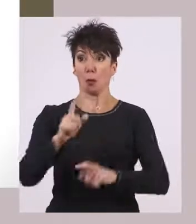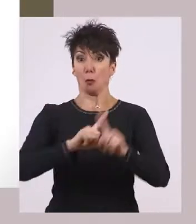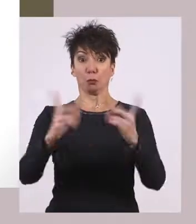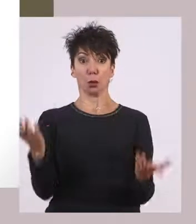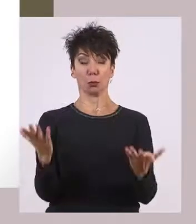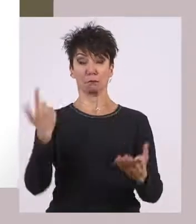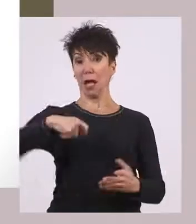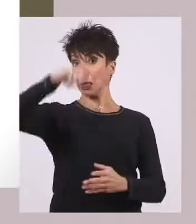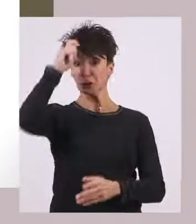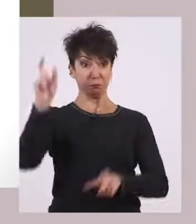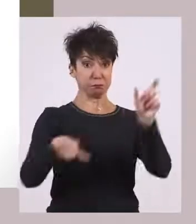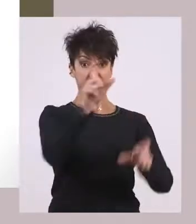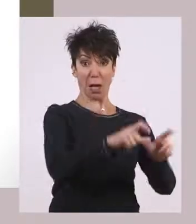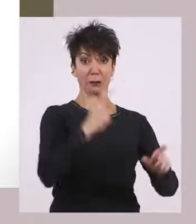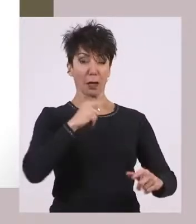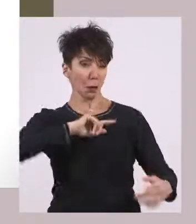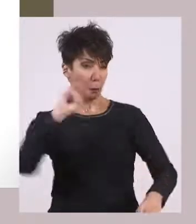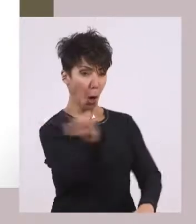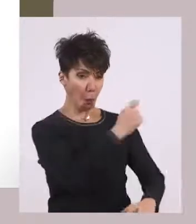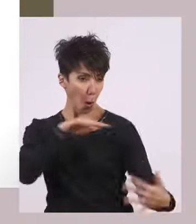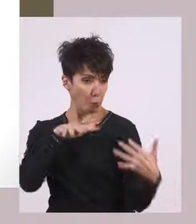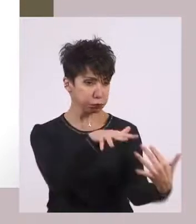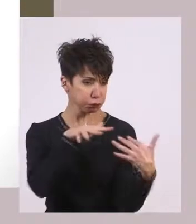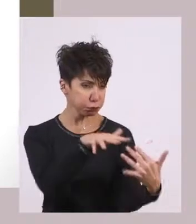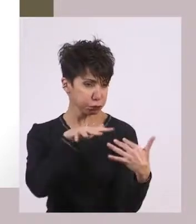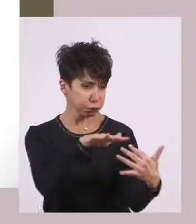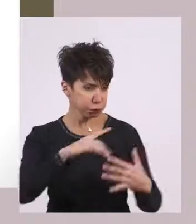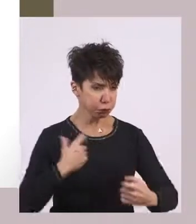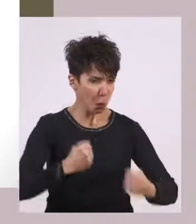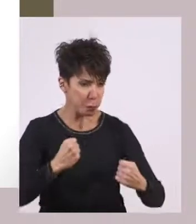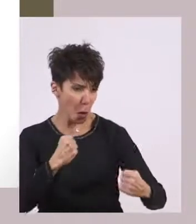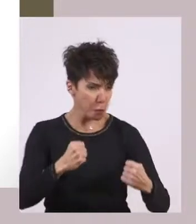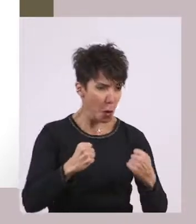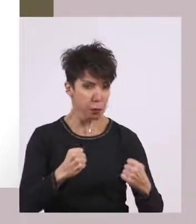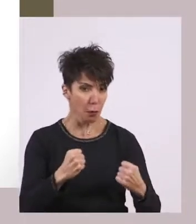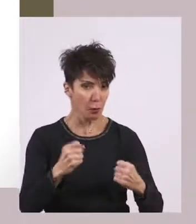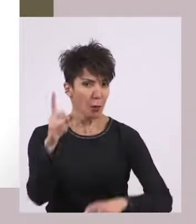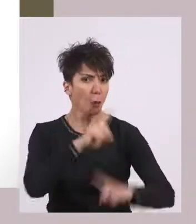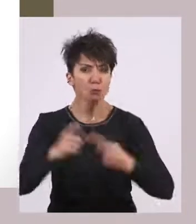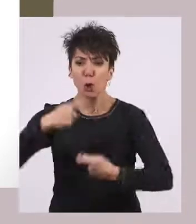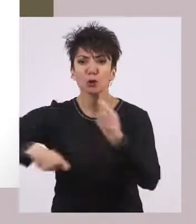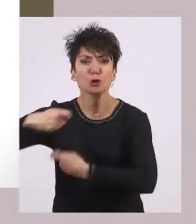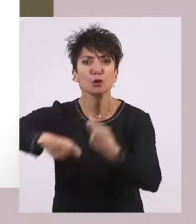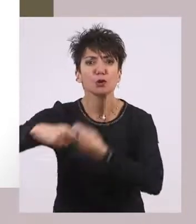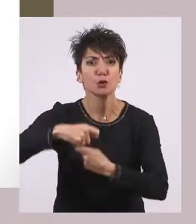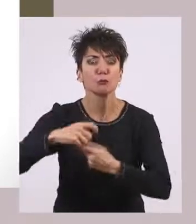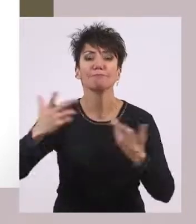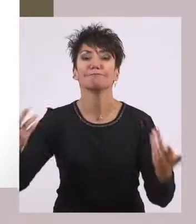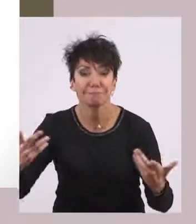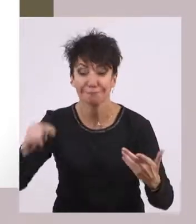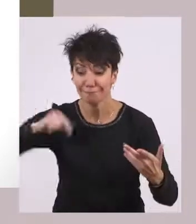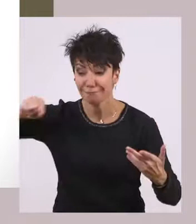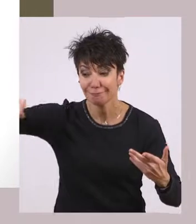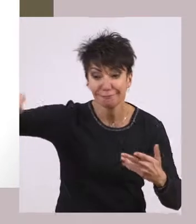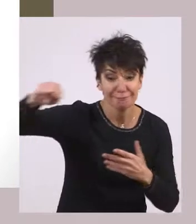ασχολιόντουσαν μόνο με την πολεμική τέχνη και την πολιτική, μα υπερήκη, ξένοι που συνήθως